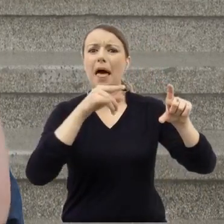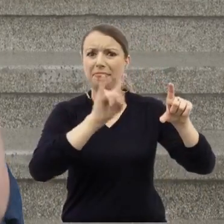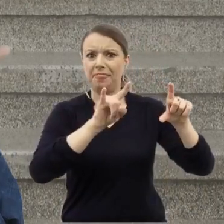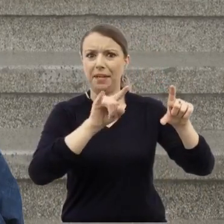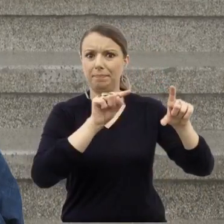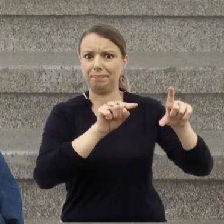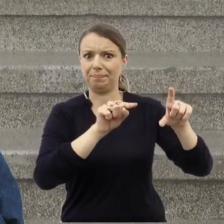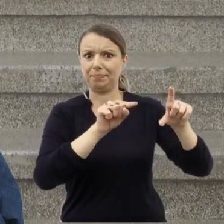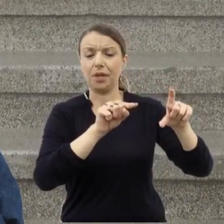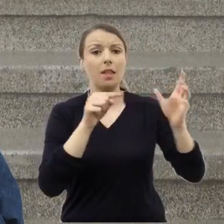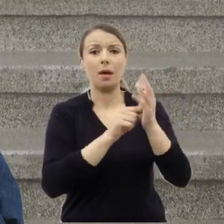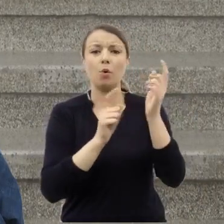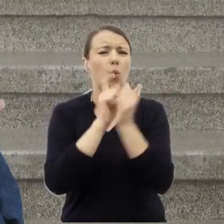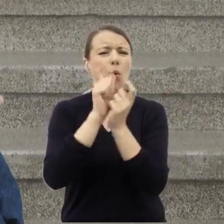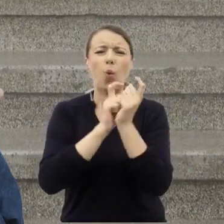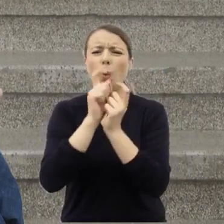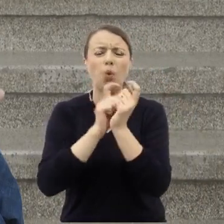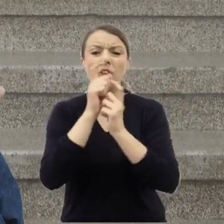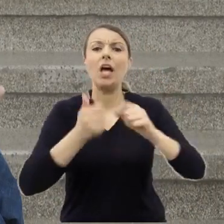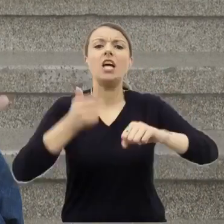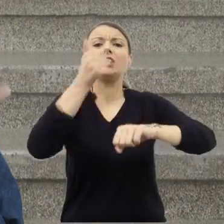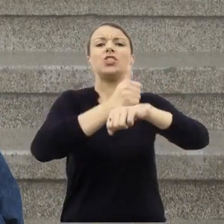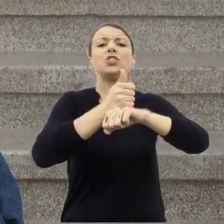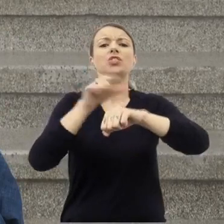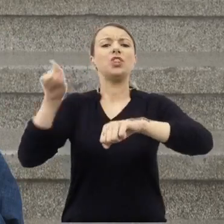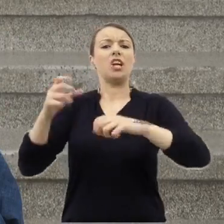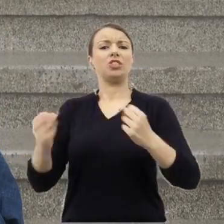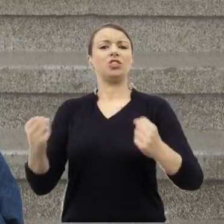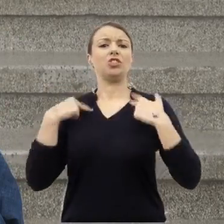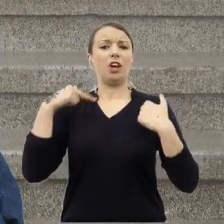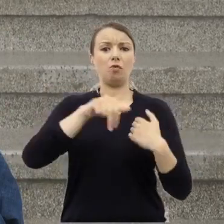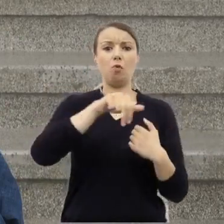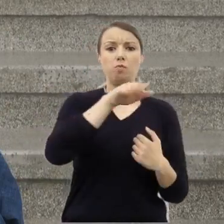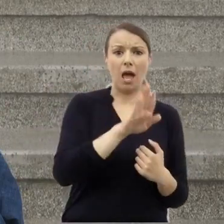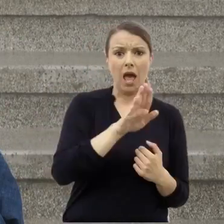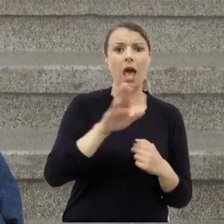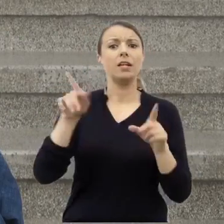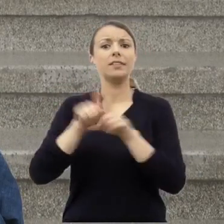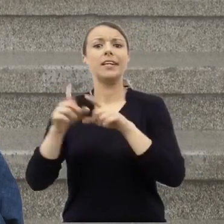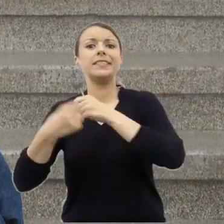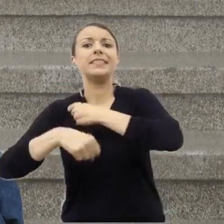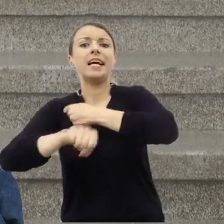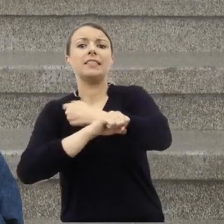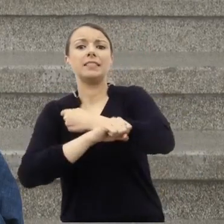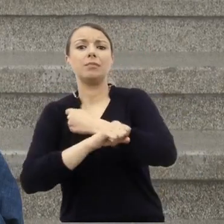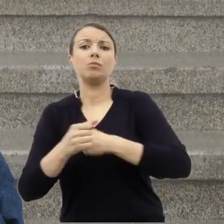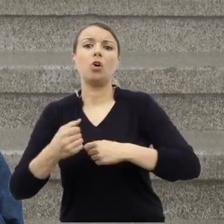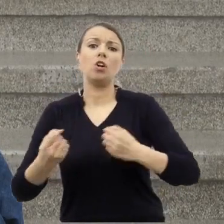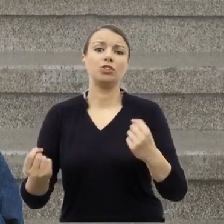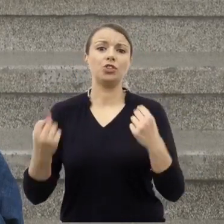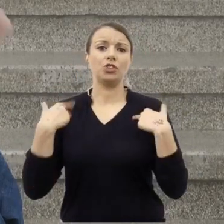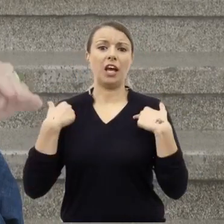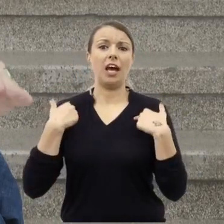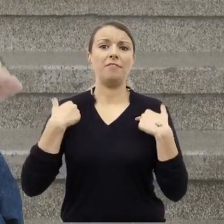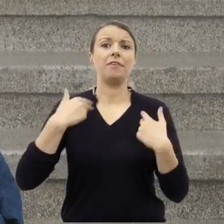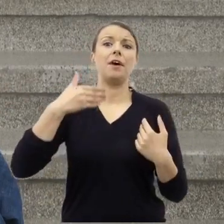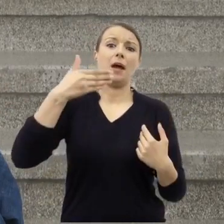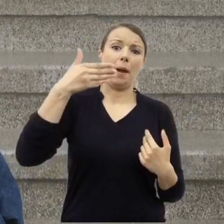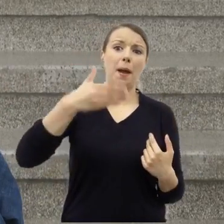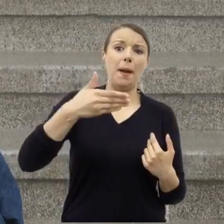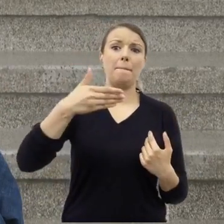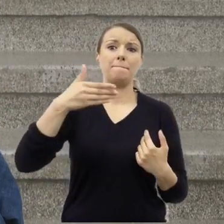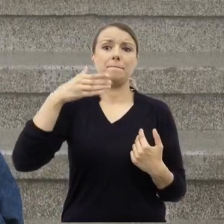nastąpiła kłótnia pomiędzy szefem UBE i zastępcą szefa Milicji Obywatelskiej w Kielcach, czyli między